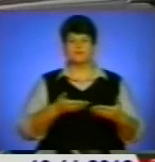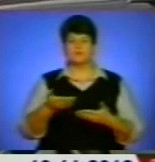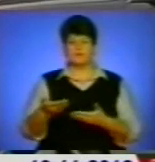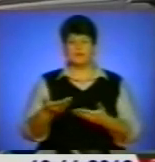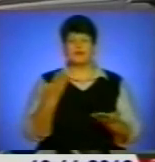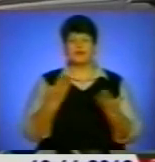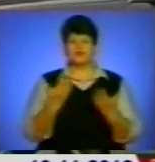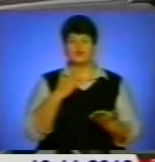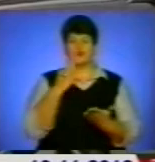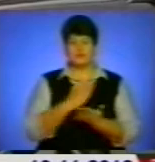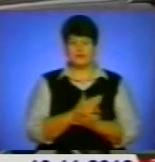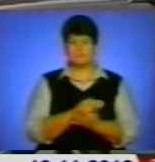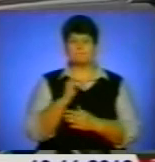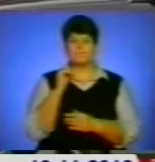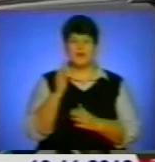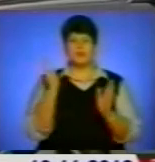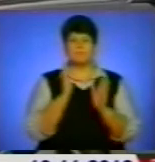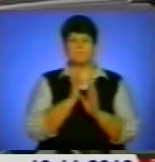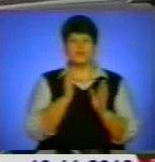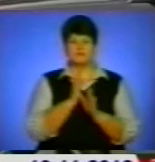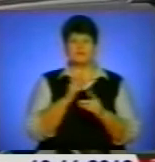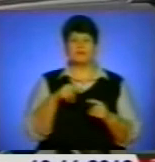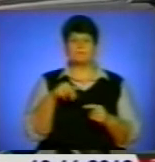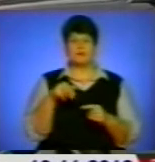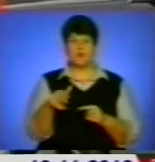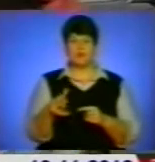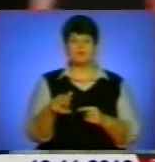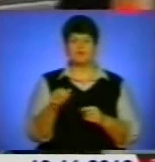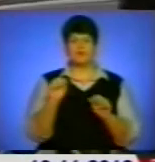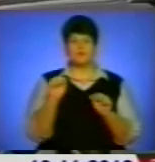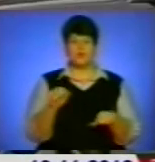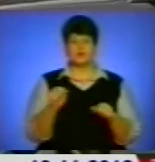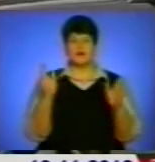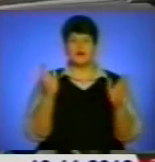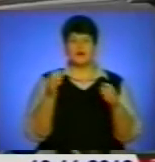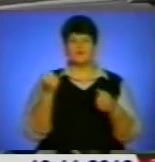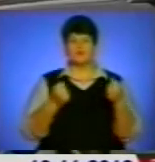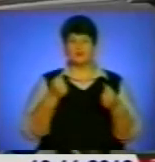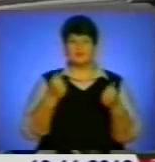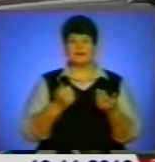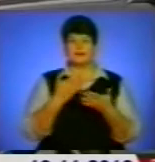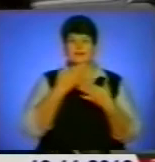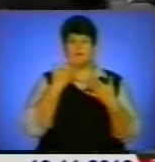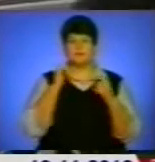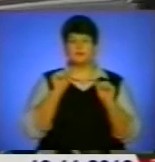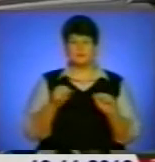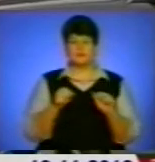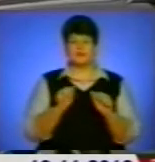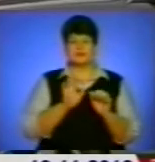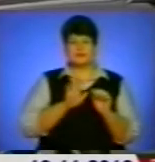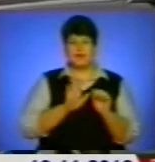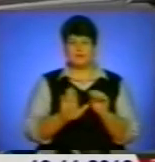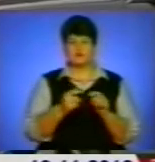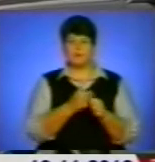Якщо є в погану погоду, вони переходять. Може автомобіль не має можливості загальмувати, щоб вони його пропустили.